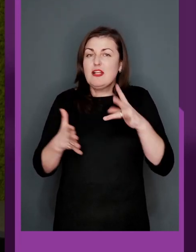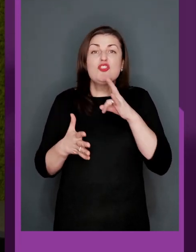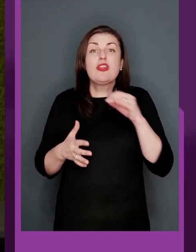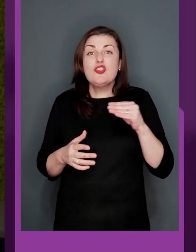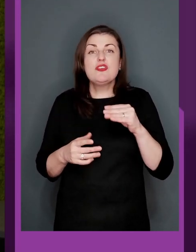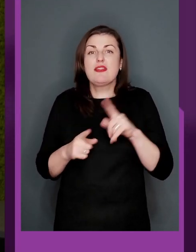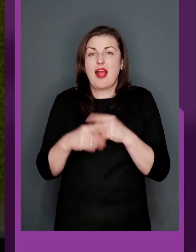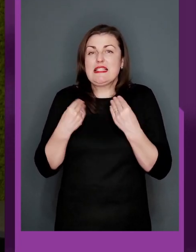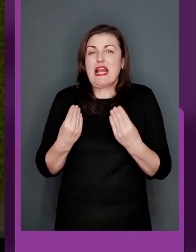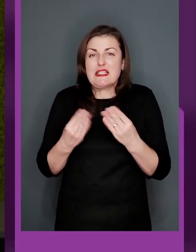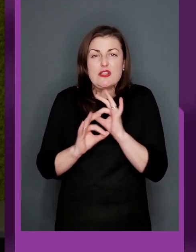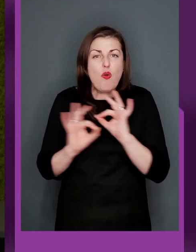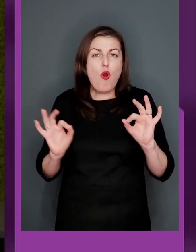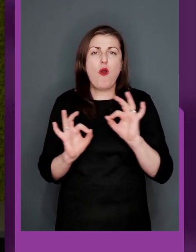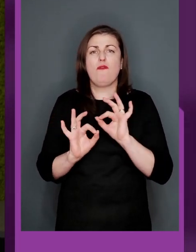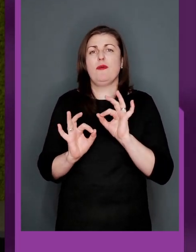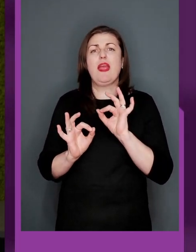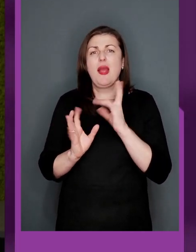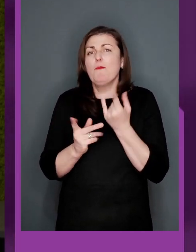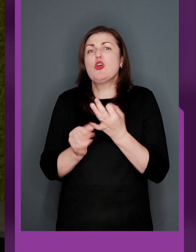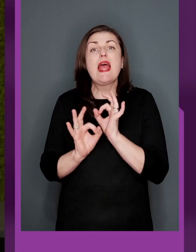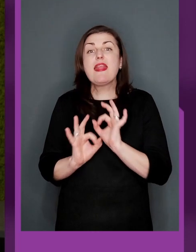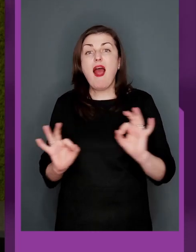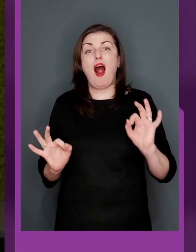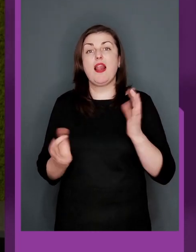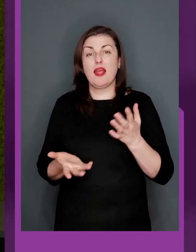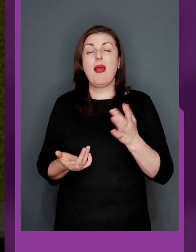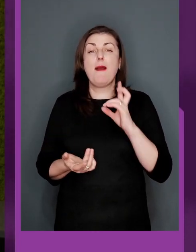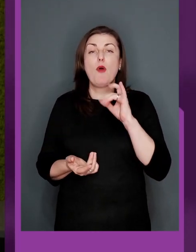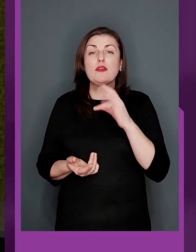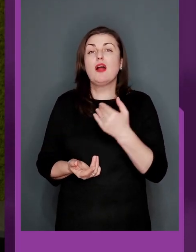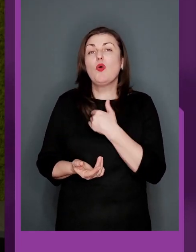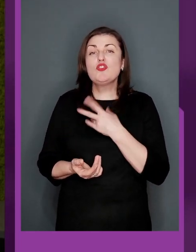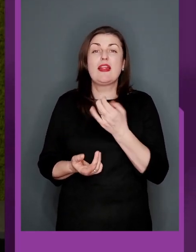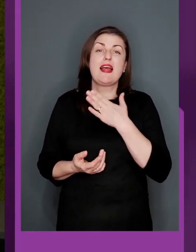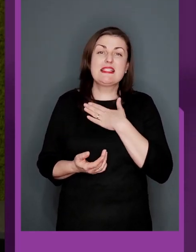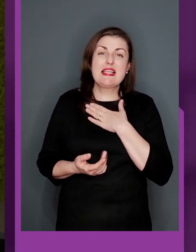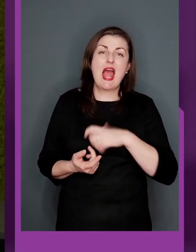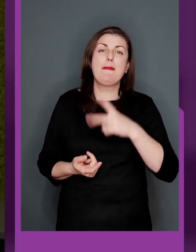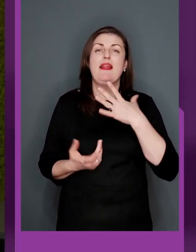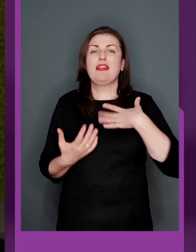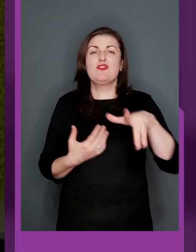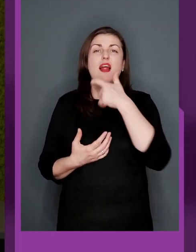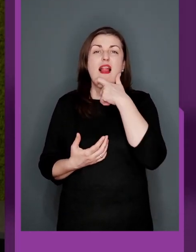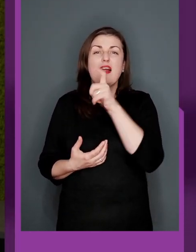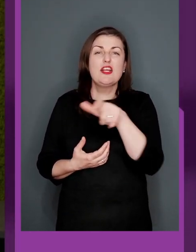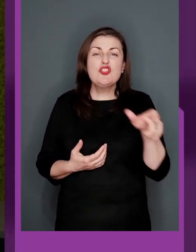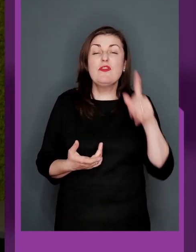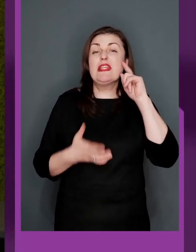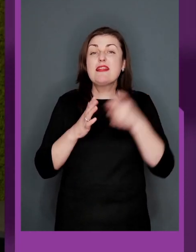ніж зразковий, чудовий, просто ідеальний. Богдане, хочеться і для себе, і для наших всіх телеглядачів